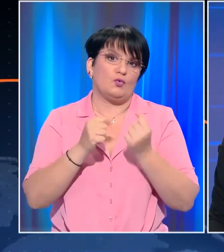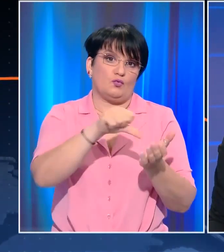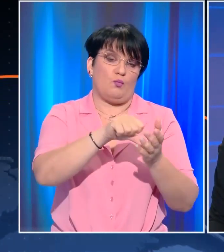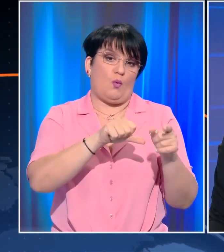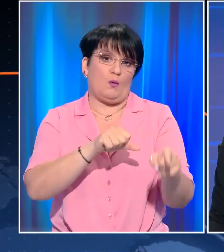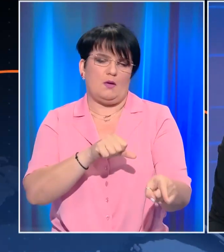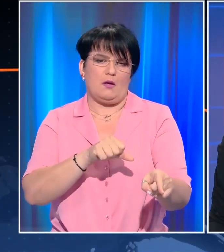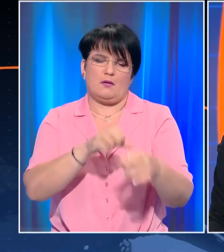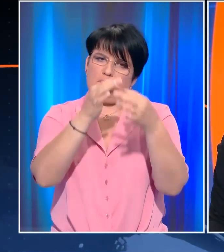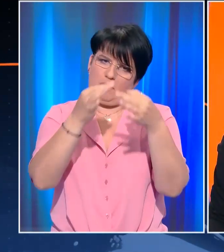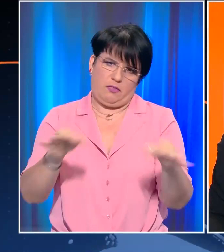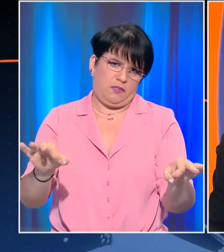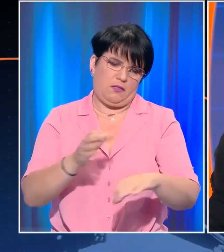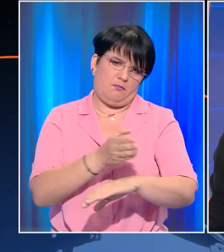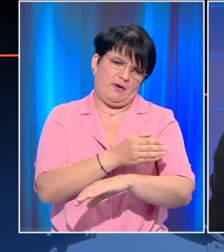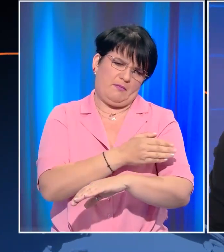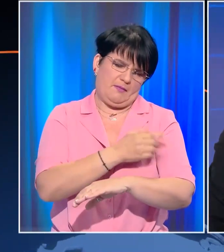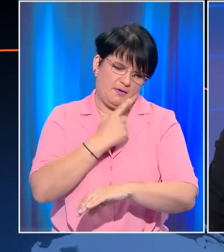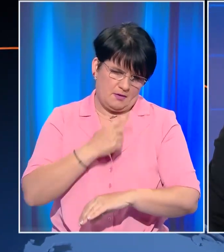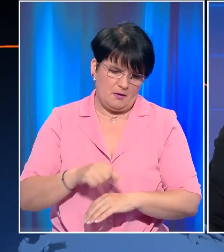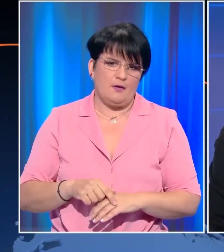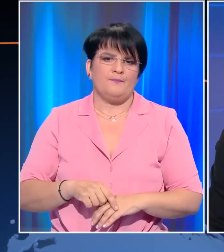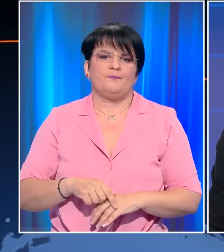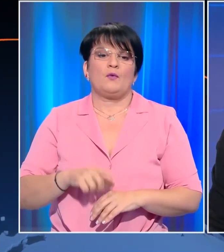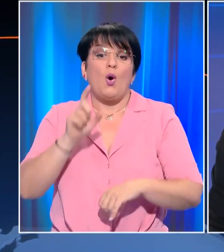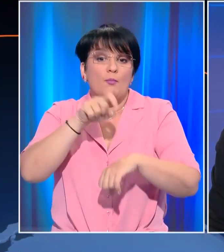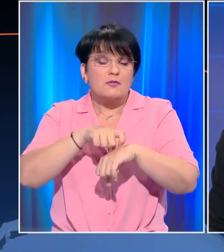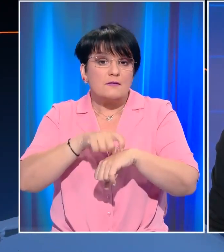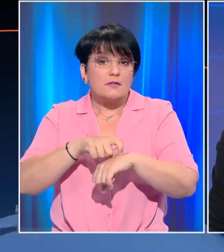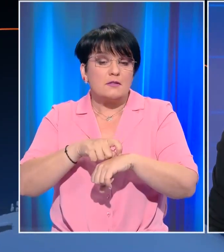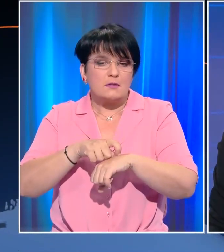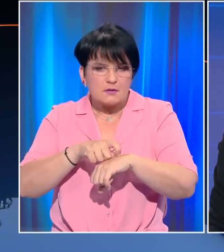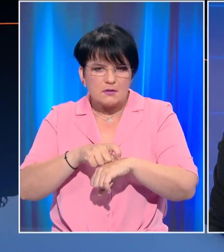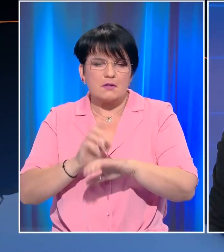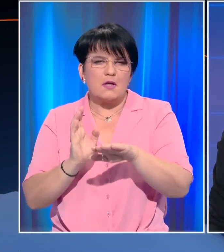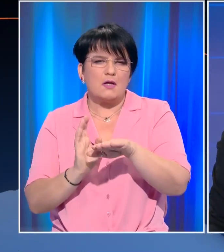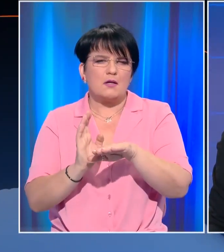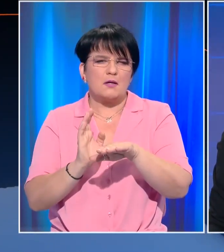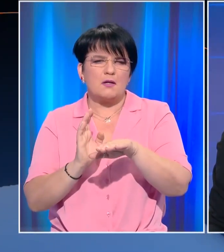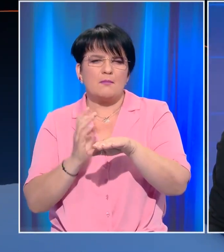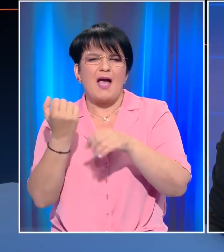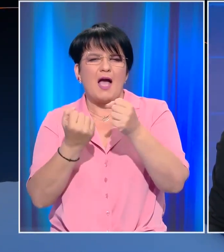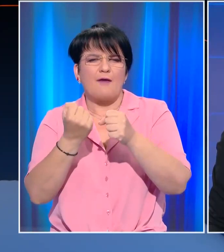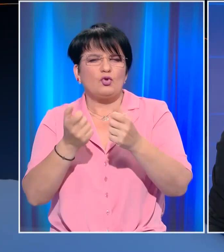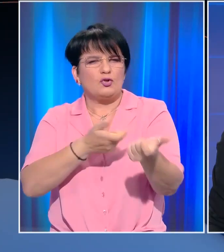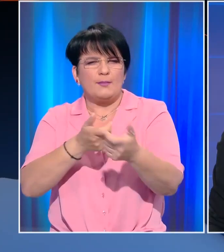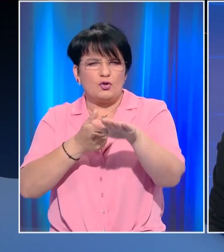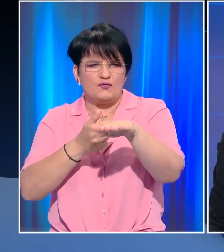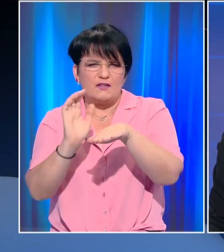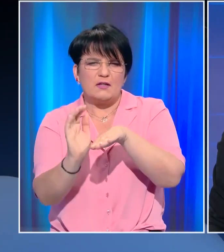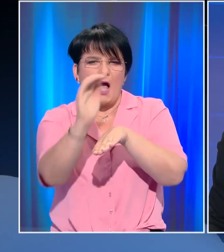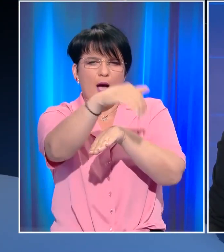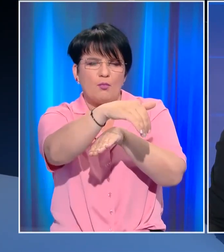οικισμός έχει εκενωθεί εδώ και ώρα καθώς πλέον όποιος βρίσκεται πίσω από το συγκεκριμένο πυροσβεστικό που βλέπετε δεν